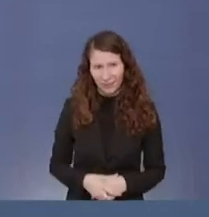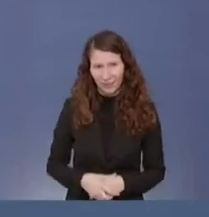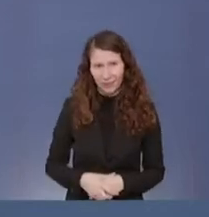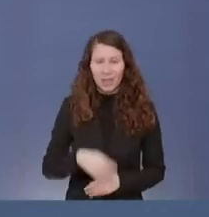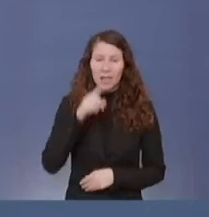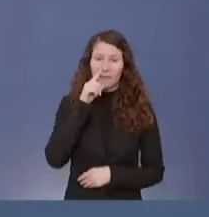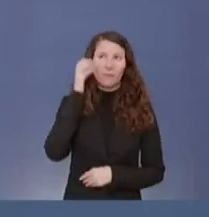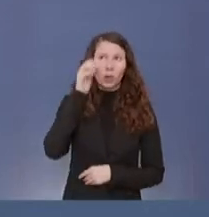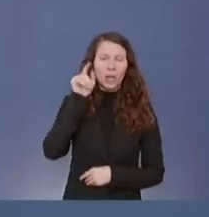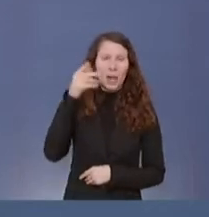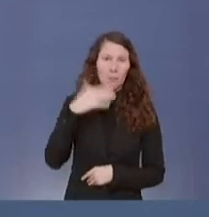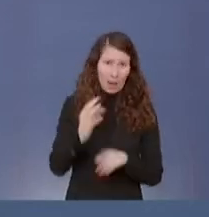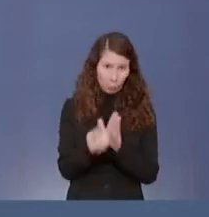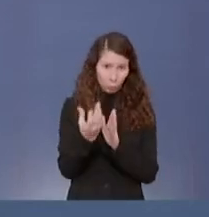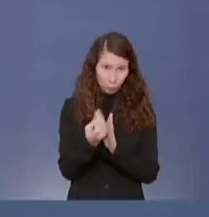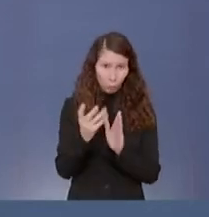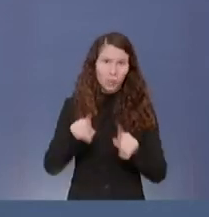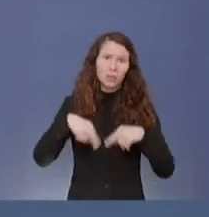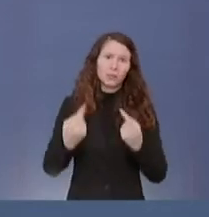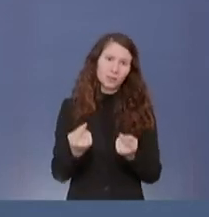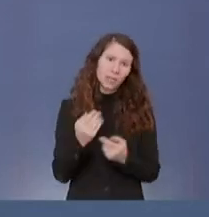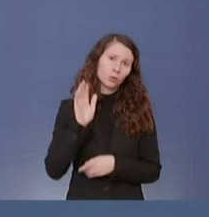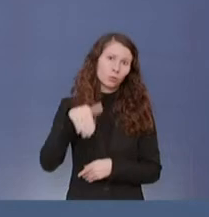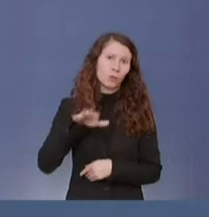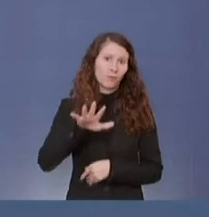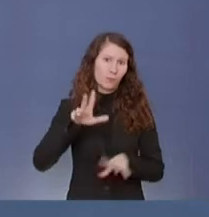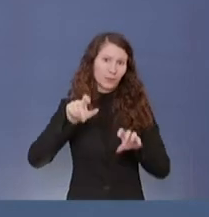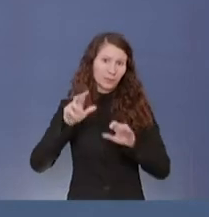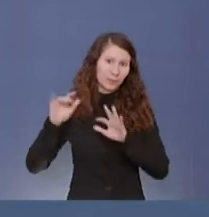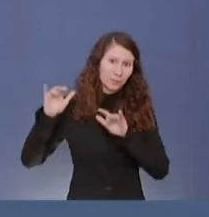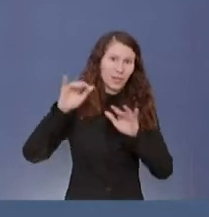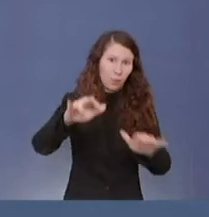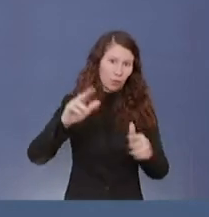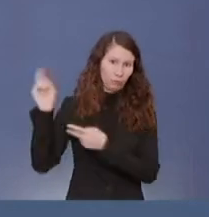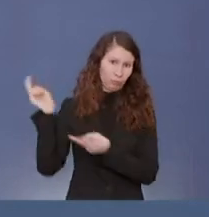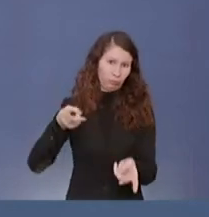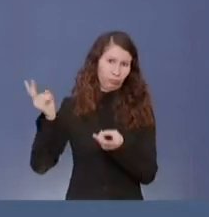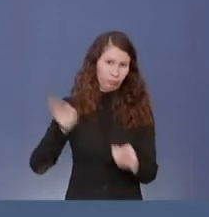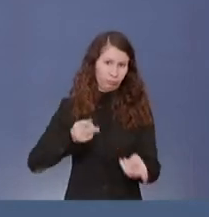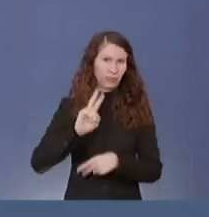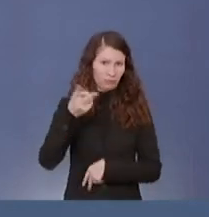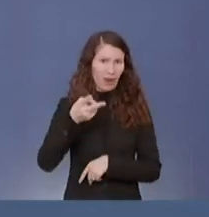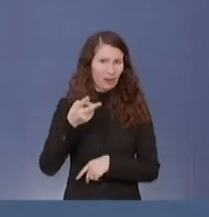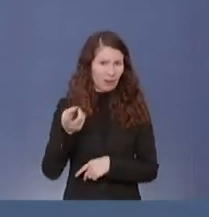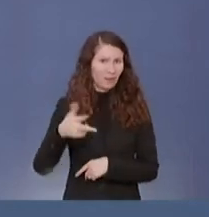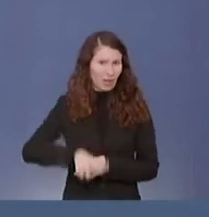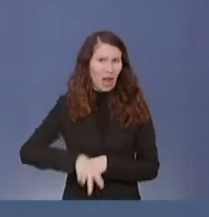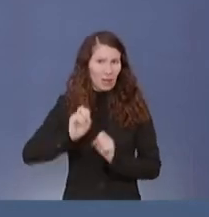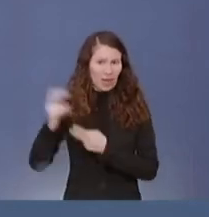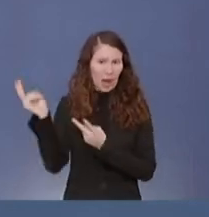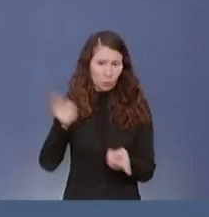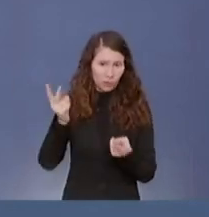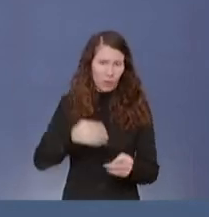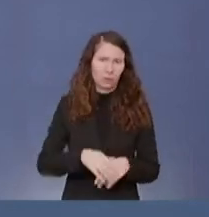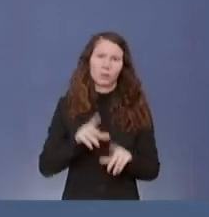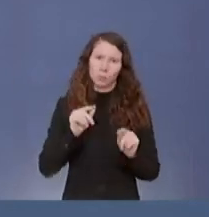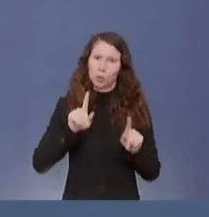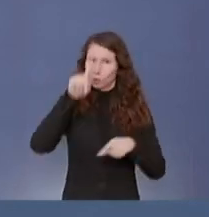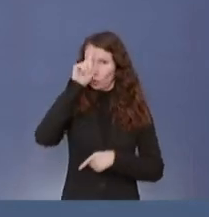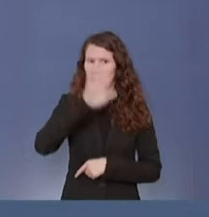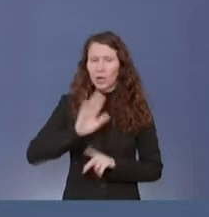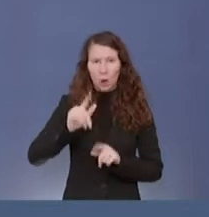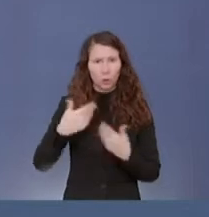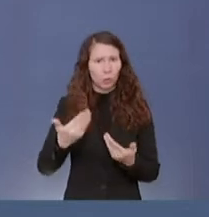produzieren würden, dann würden auch mehr als 75 Millionen im zweiten Quartal ausgeliefert werden können. Und dann würde Deutschland auch mehr bekommen.